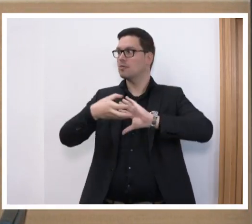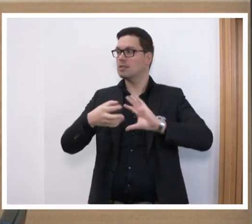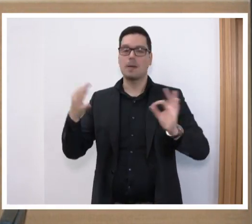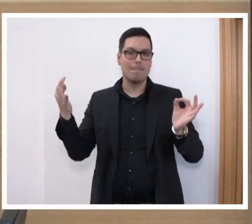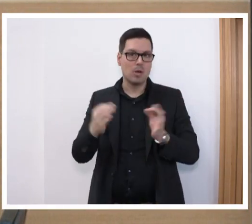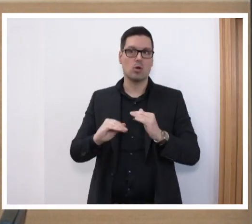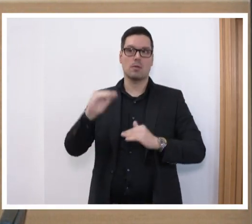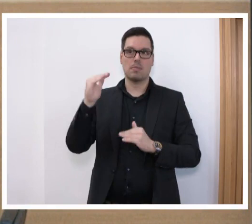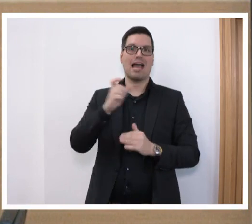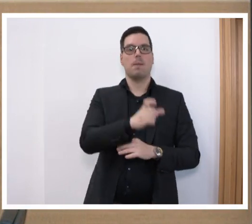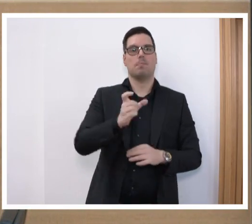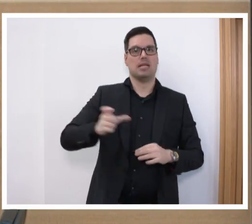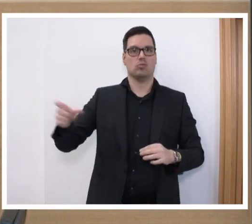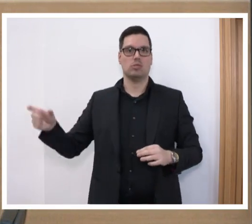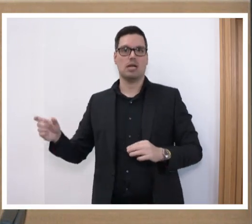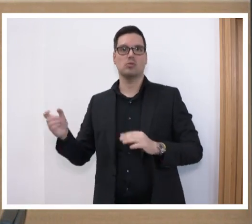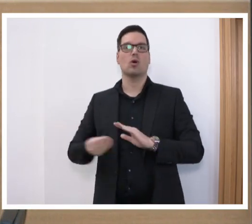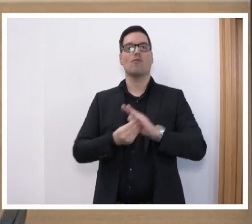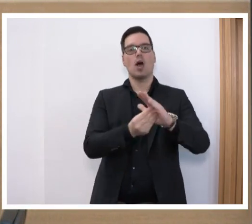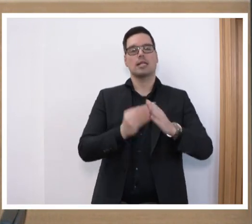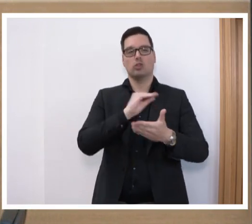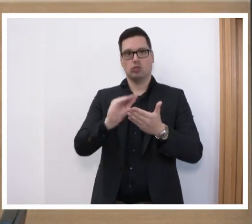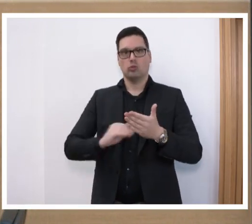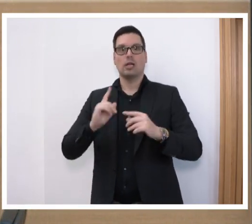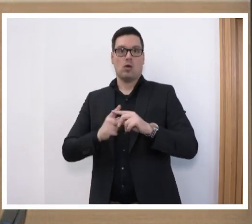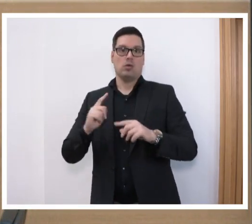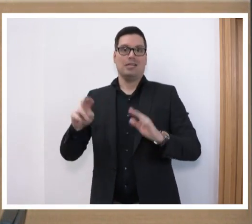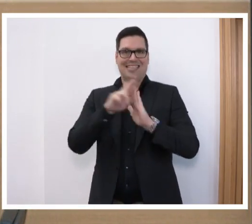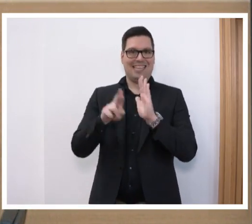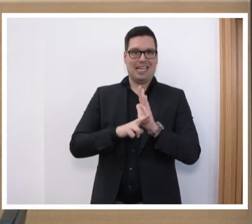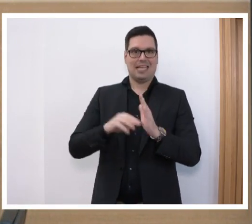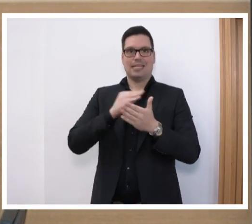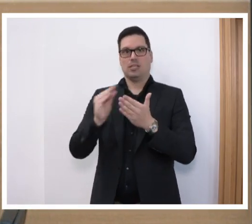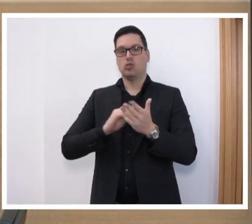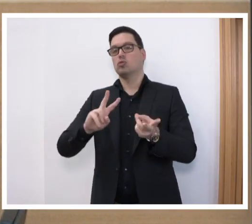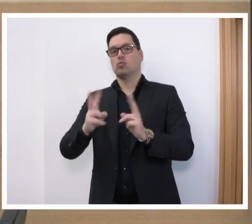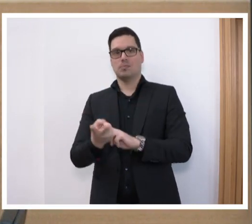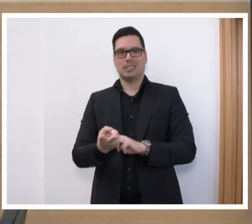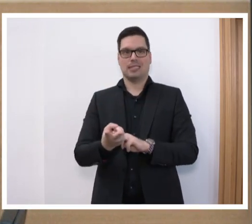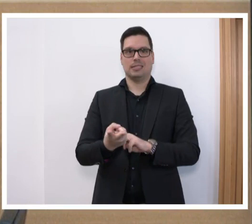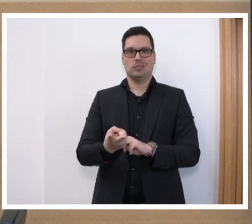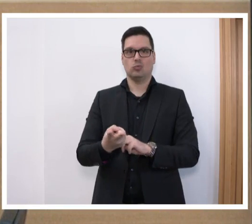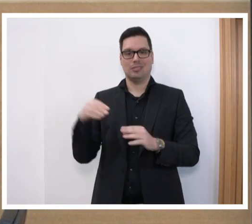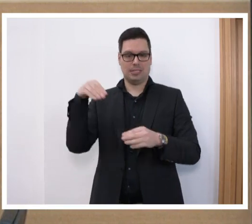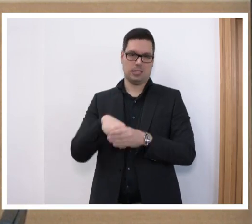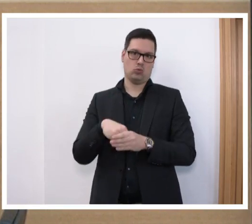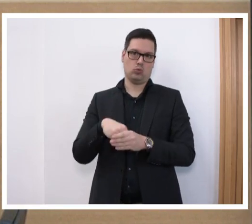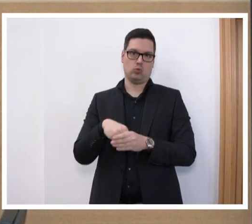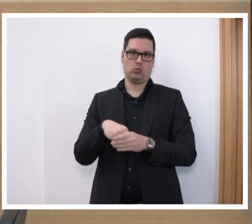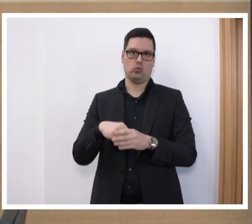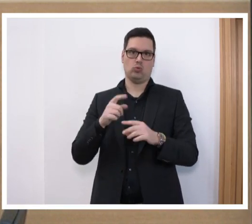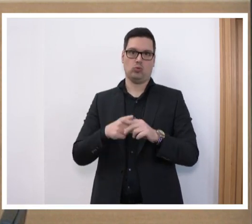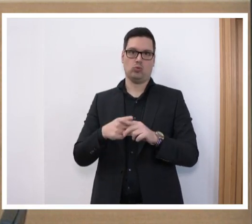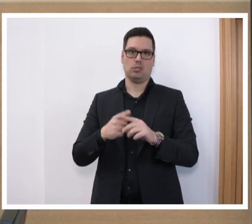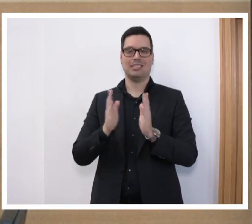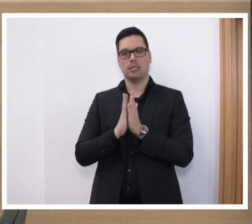deutlich mehr Personal in unseren Förderschulen, aber auch in unseren Regelschulen zur Umsetzung der Inklusion. Und ich